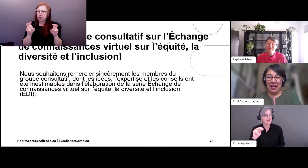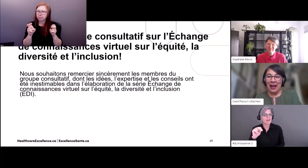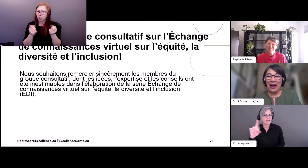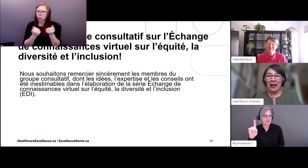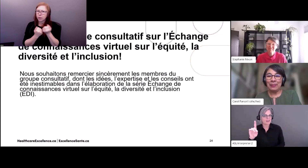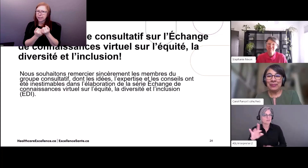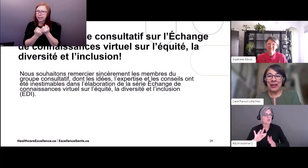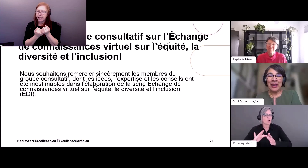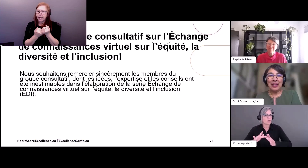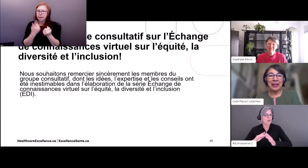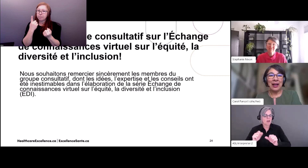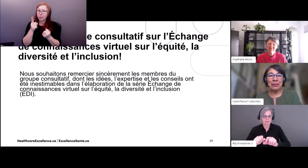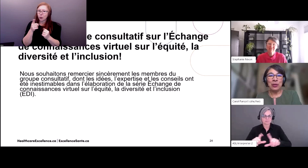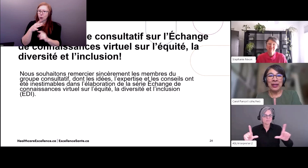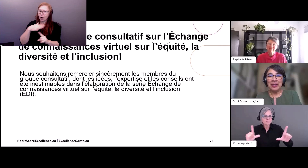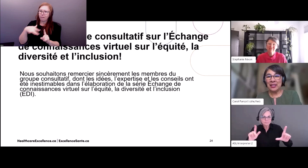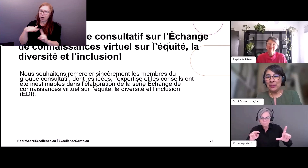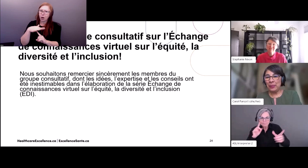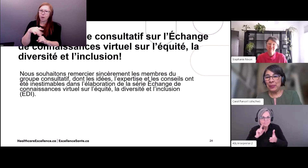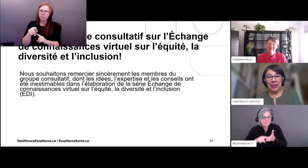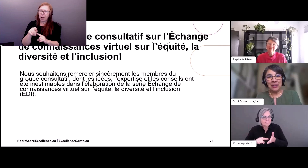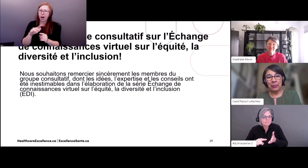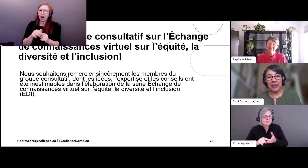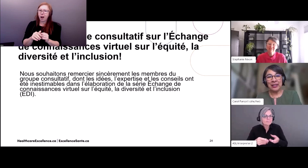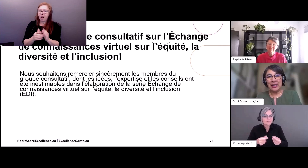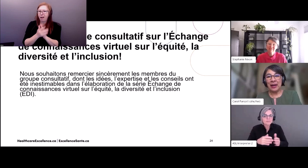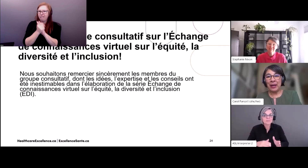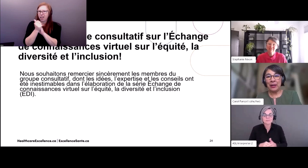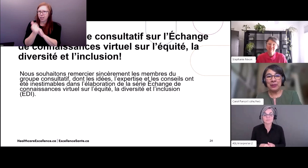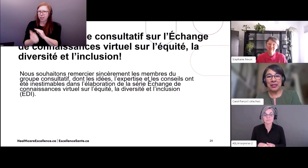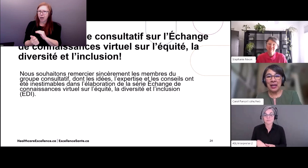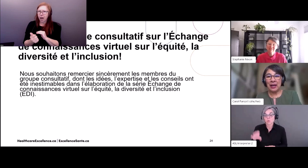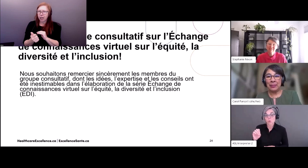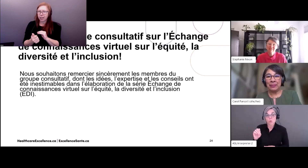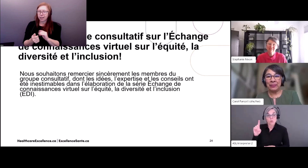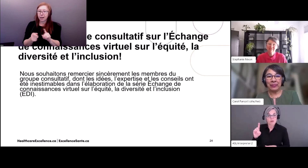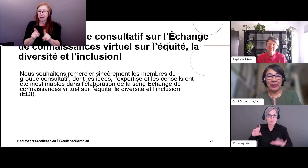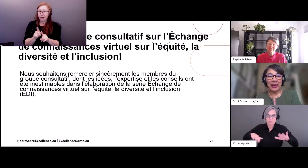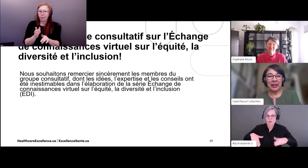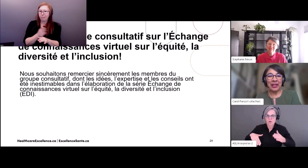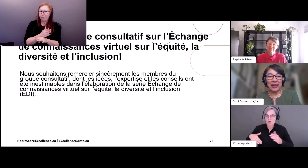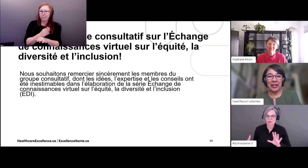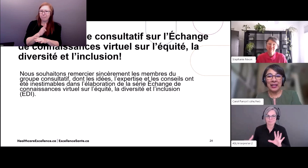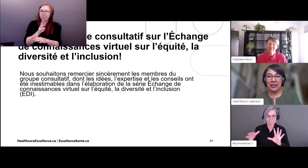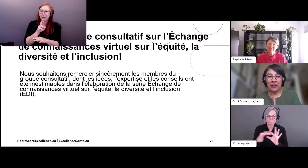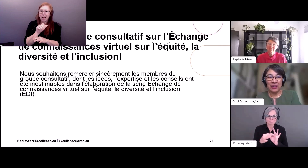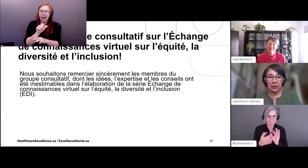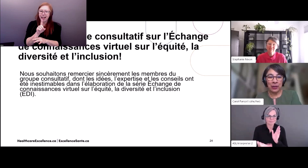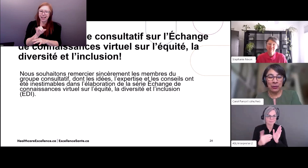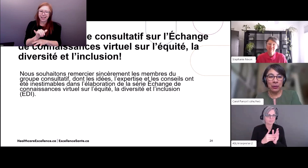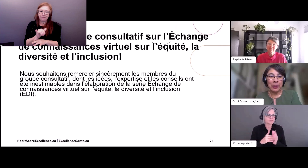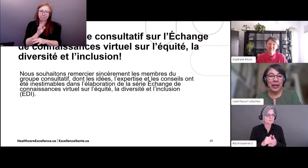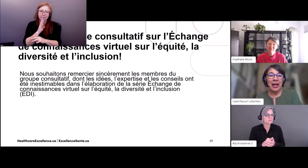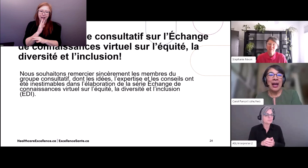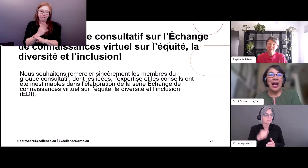Aide n'est pas encore là, donc on va continuer, je vais parler un petit peu